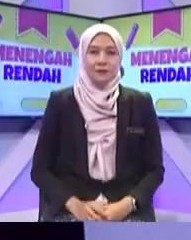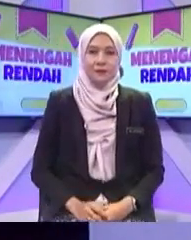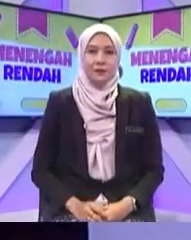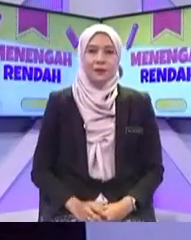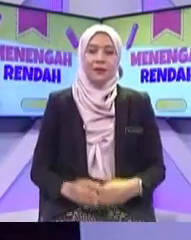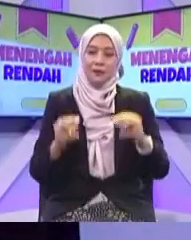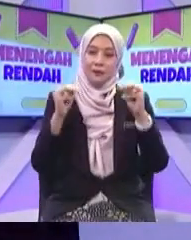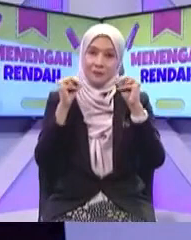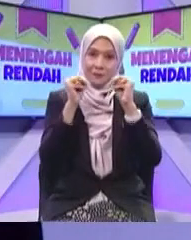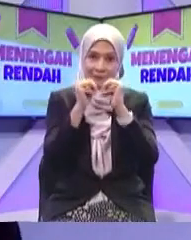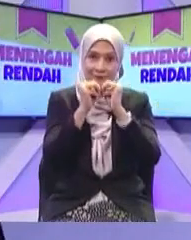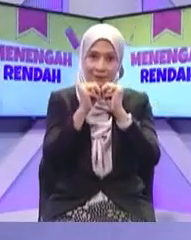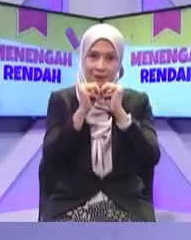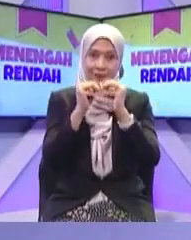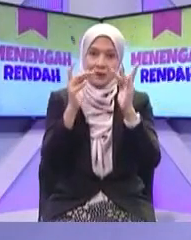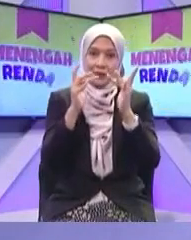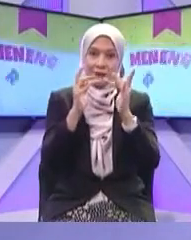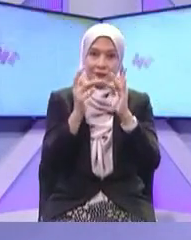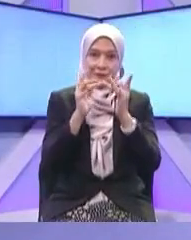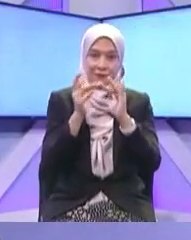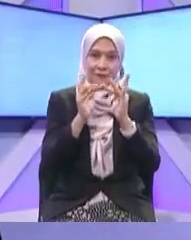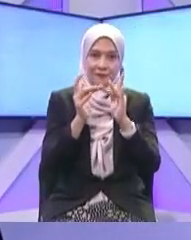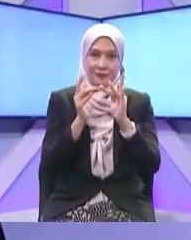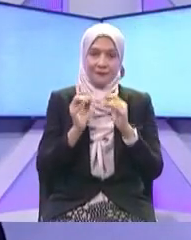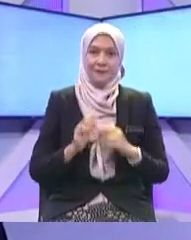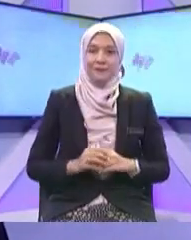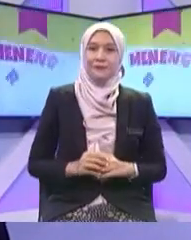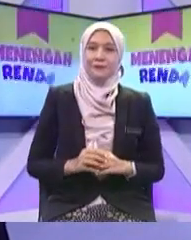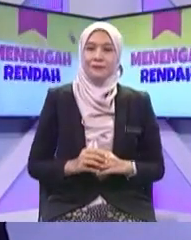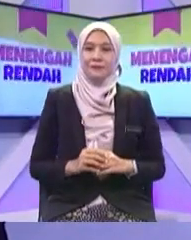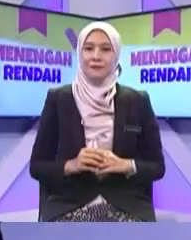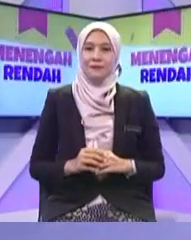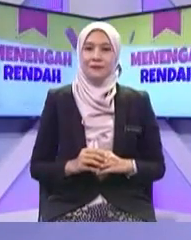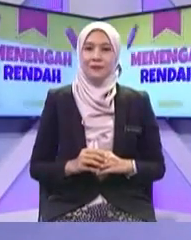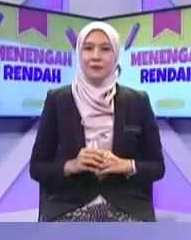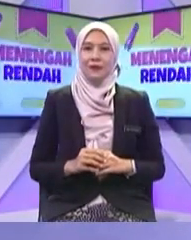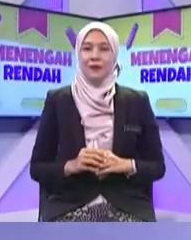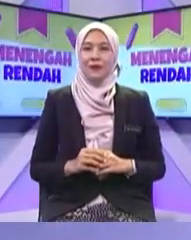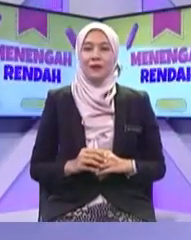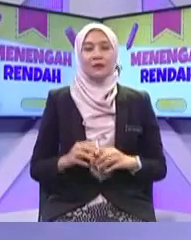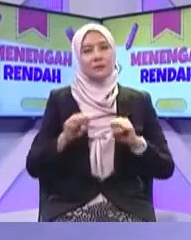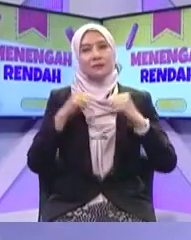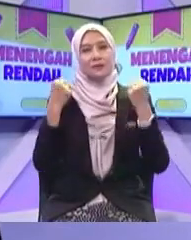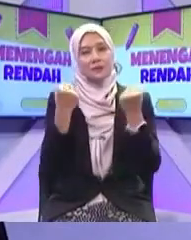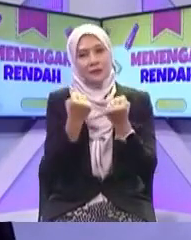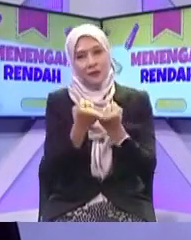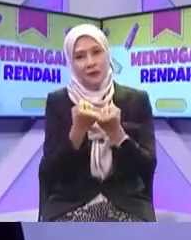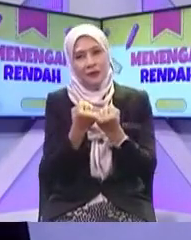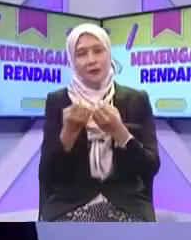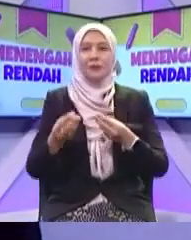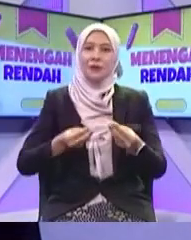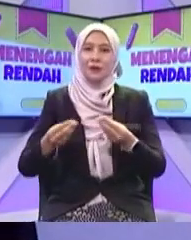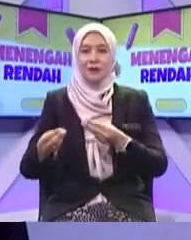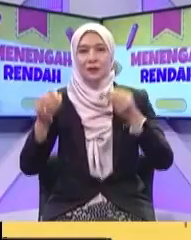Sama juga Manfaat untuk murid-murid Bukan sahaja murid-murid Macam-macam lah Syarikat Untuk kita menjalankan Perniagaan